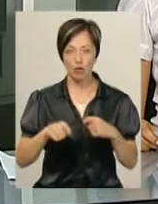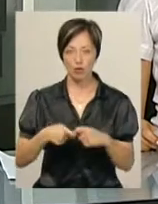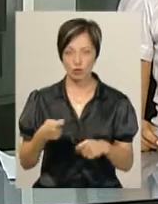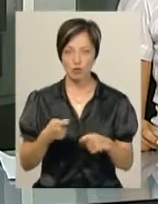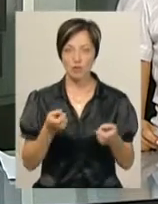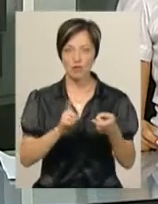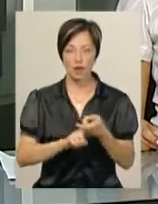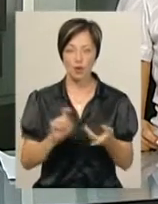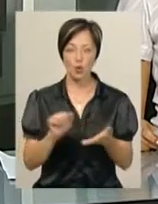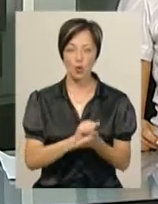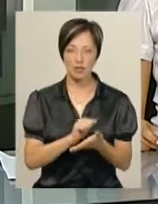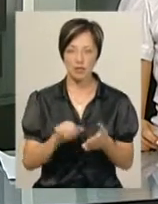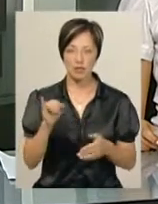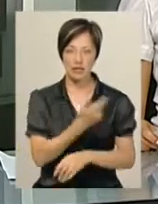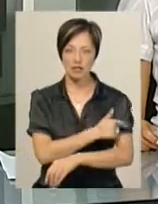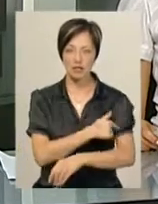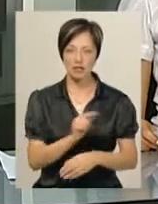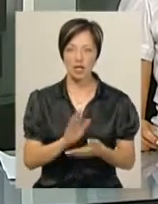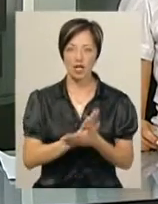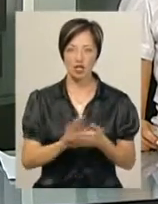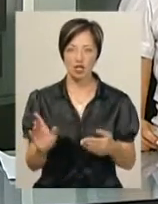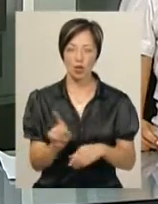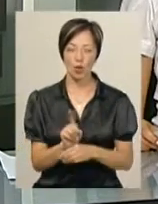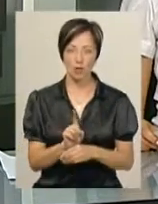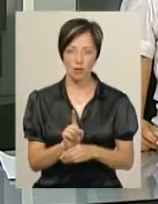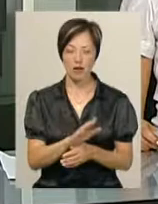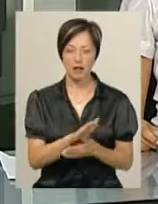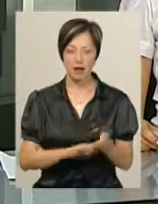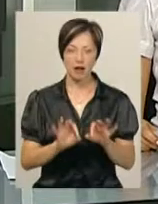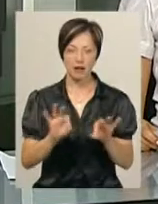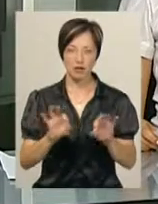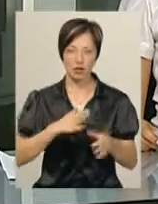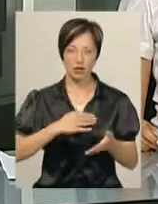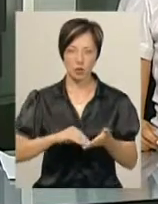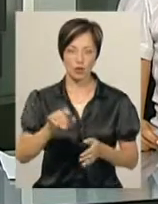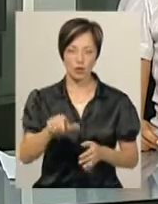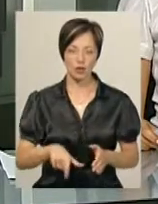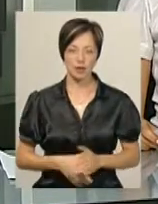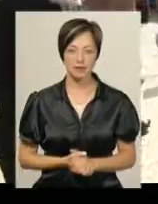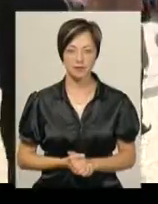Вони стосувалися документації та санітарно-гігієнічних норм. Далі продовжить Ірина Хижа.